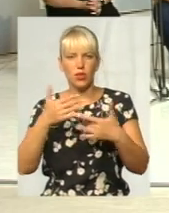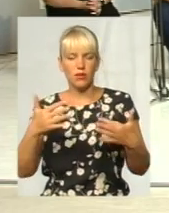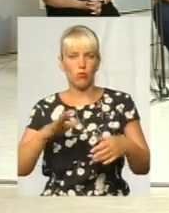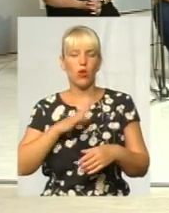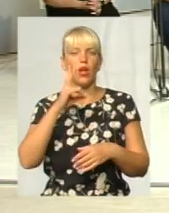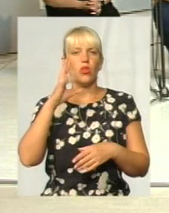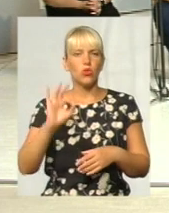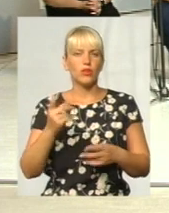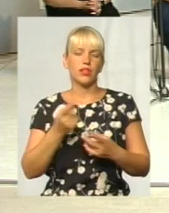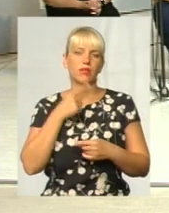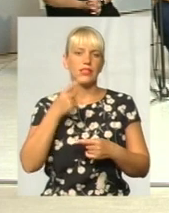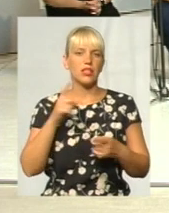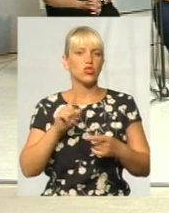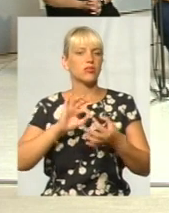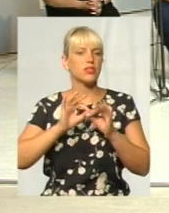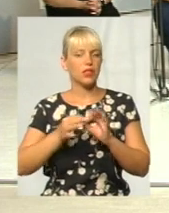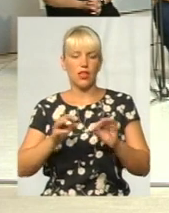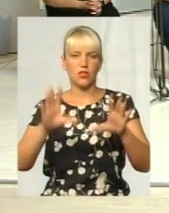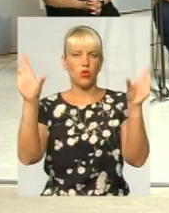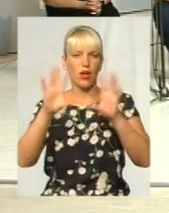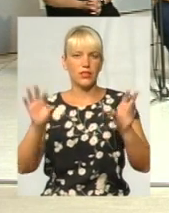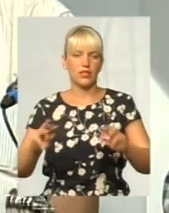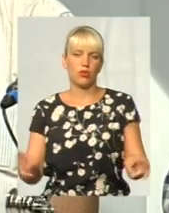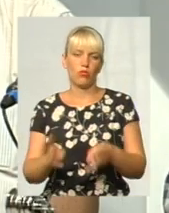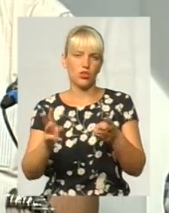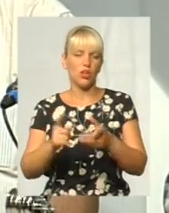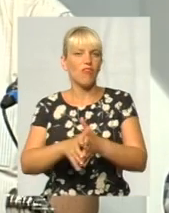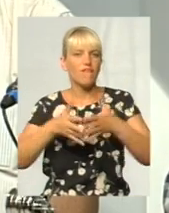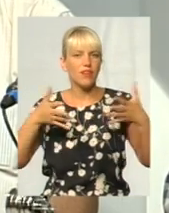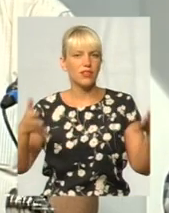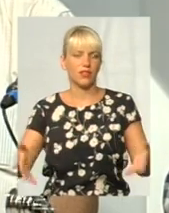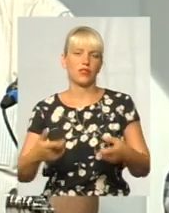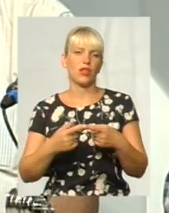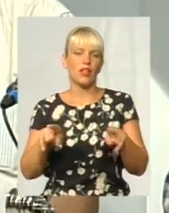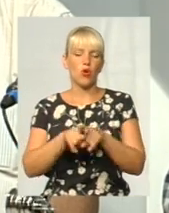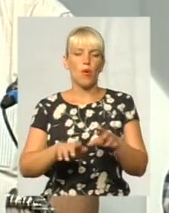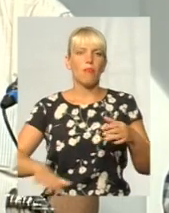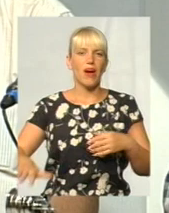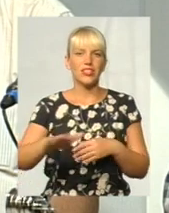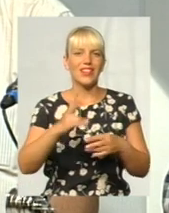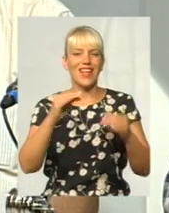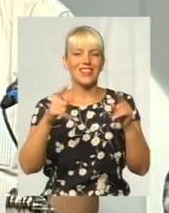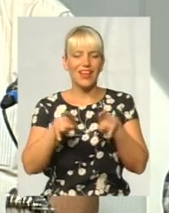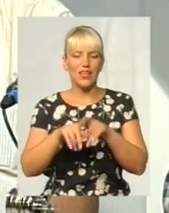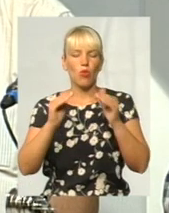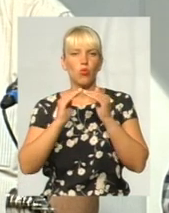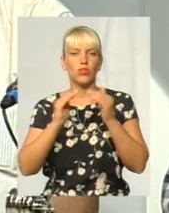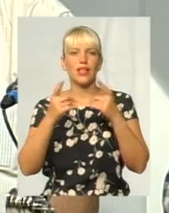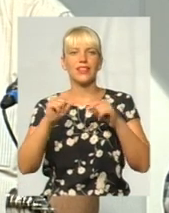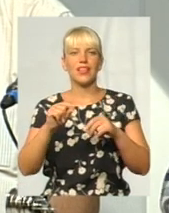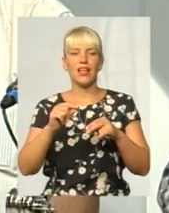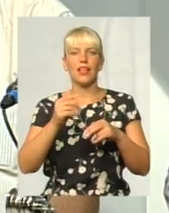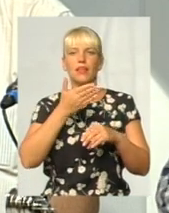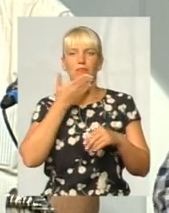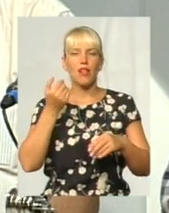що досить складно гасити пожежі такого масштабу. Тим більше пожежі на таких будівлях, де відсутні нормальні